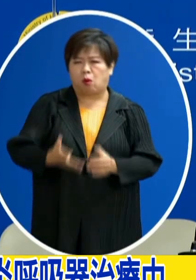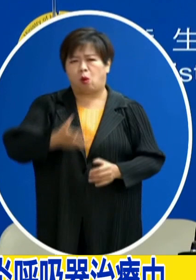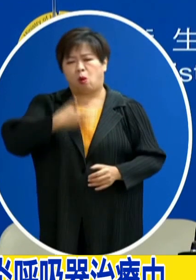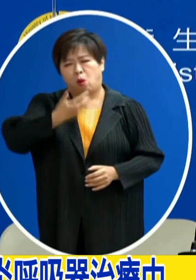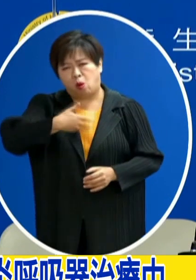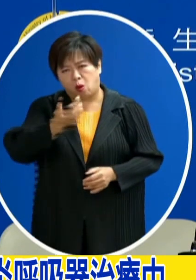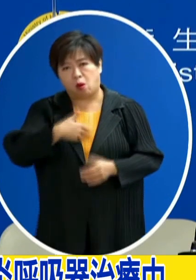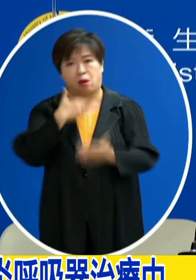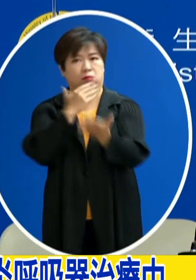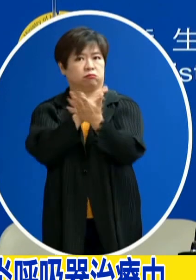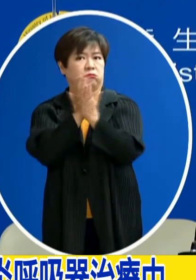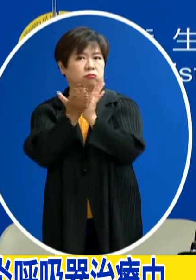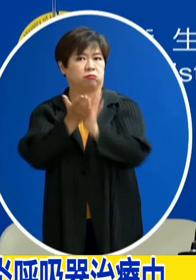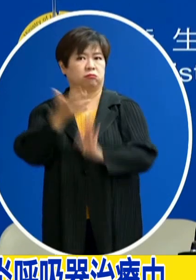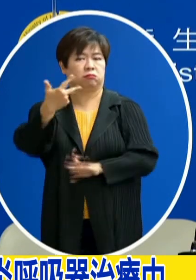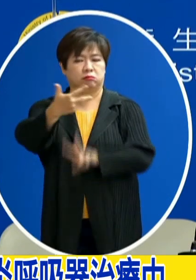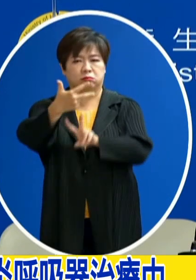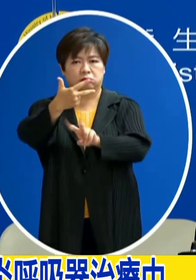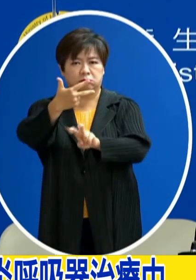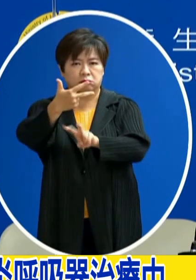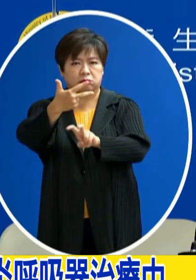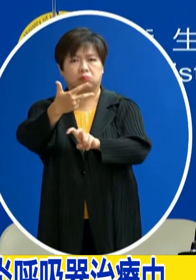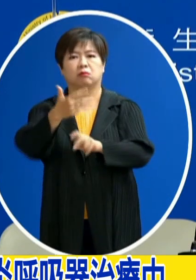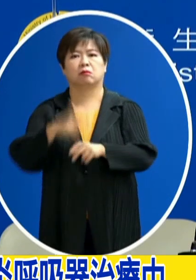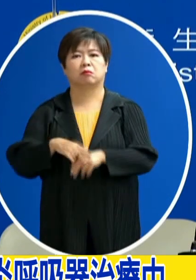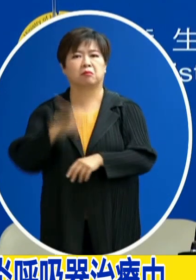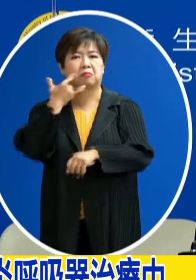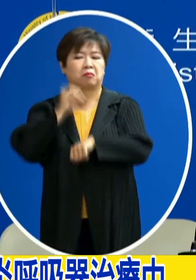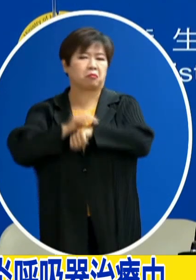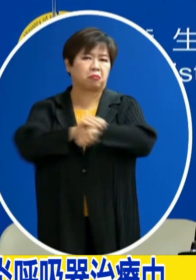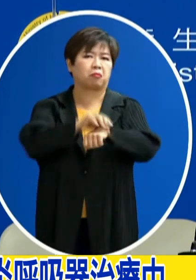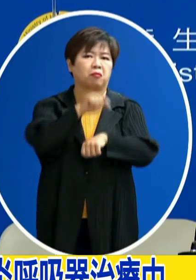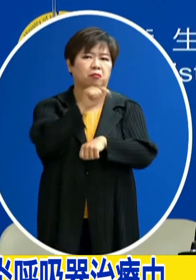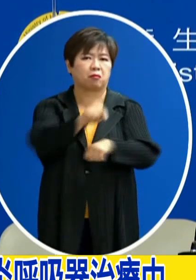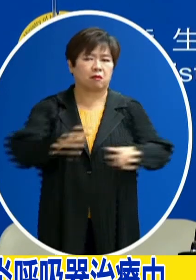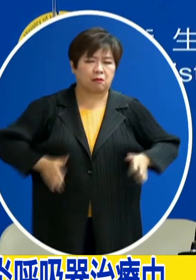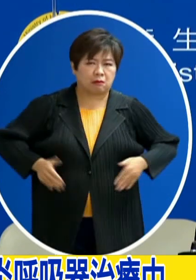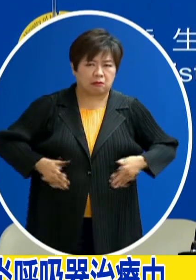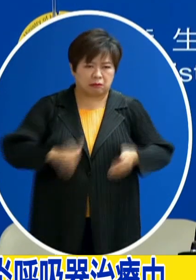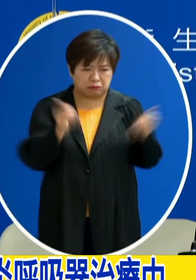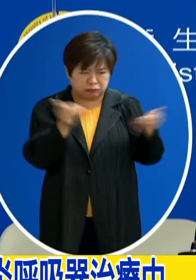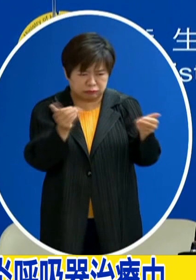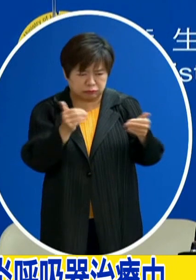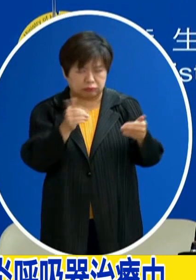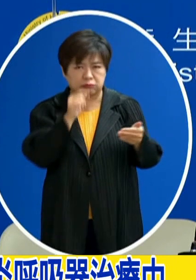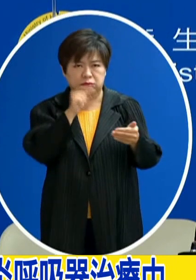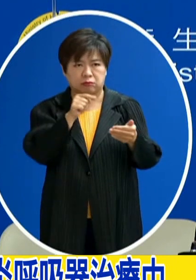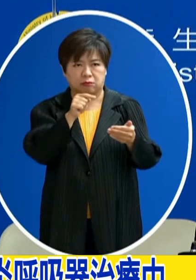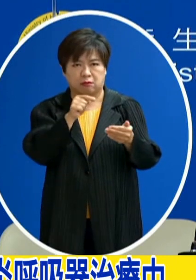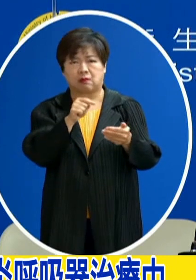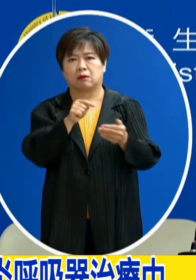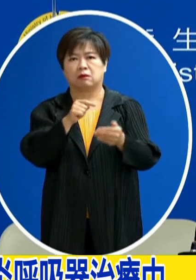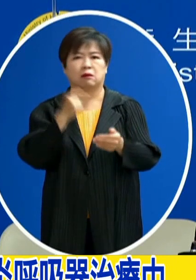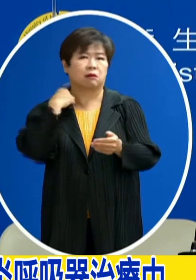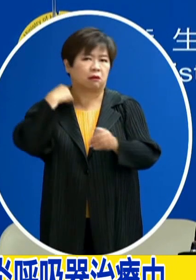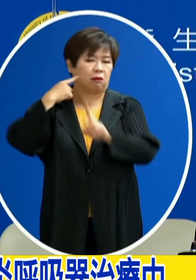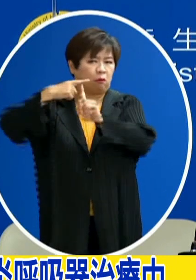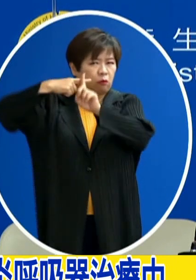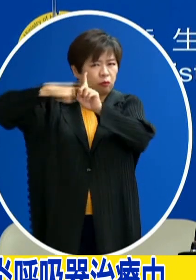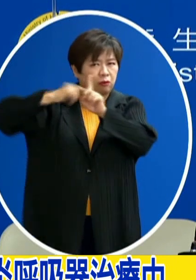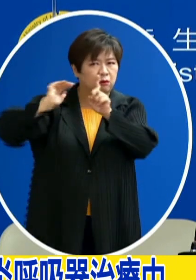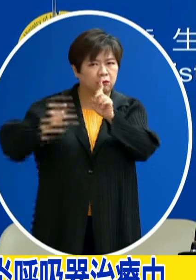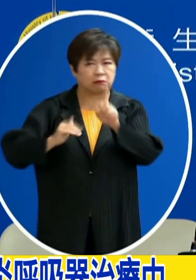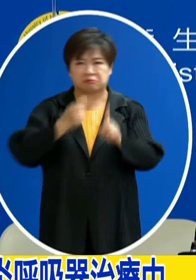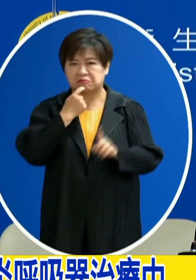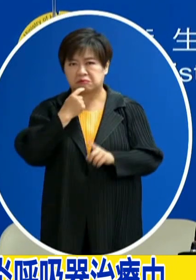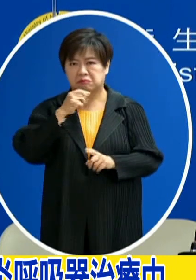這些症狀 在7月22號的時候有家長帶往急診那在急診這邊已經有量到血壓偏低 所以